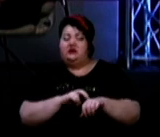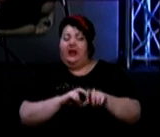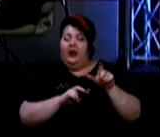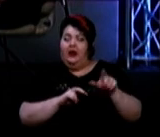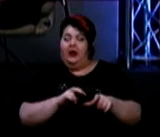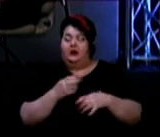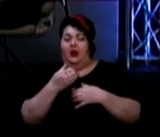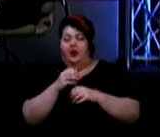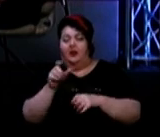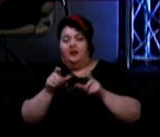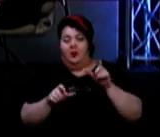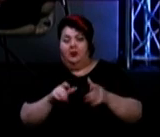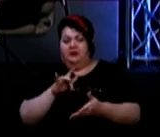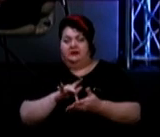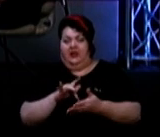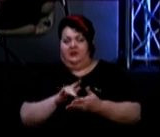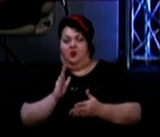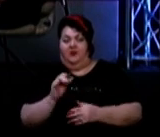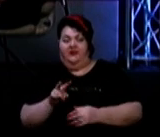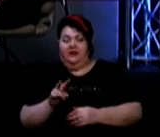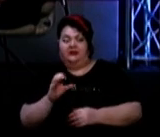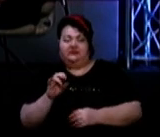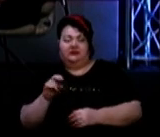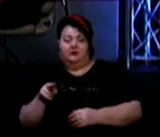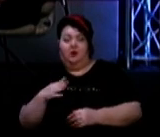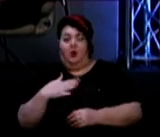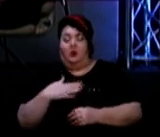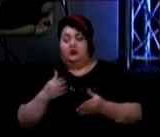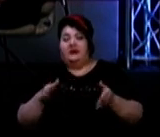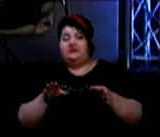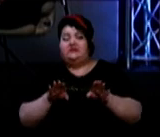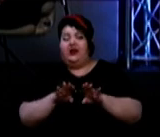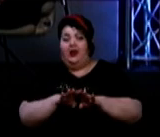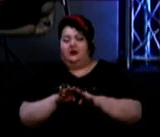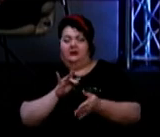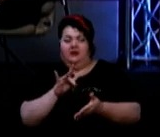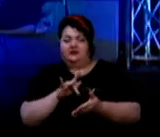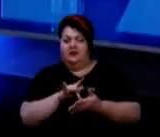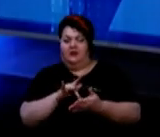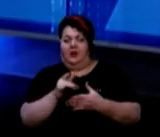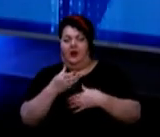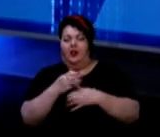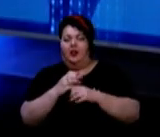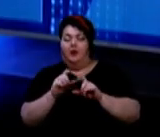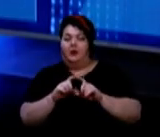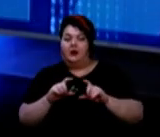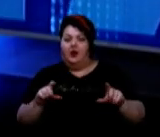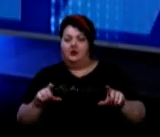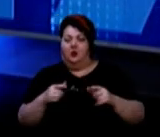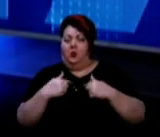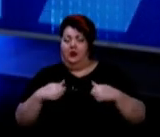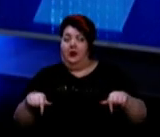ВІЛСНІД? Дивіться, в нас закрита централізована лабораторія. І ми